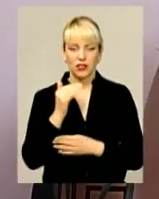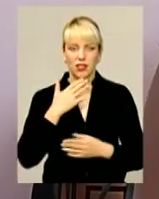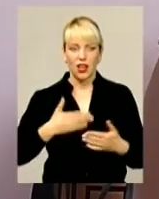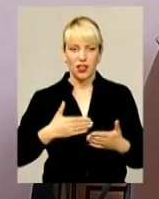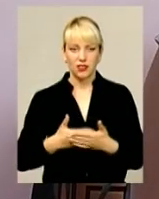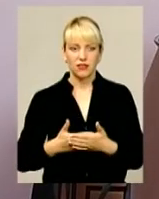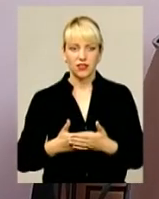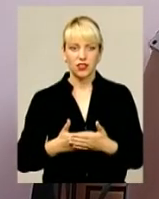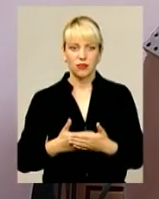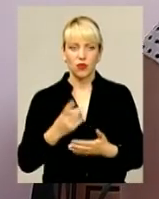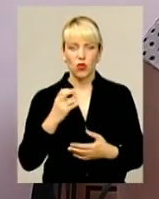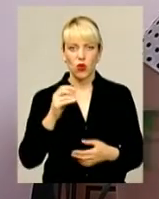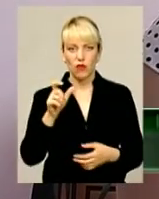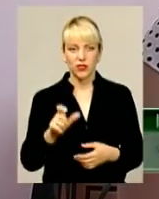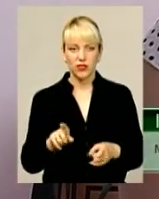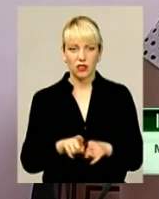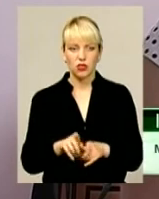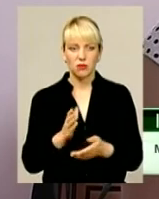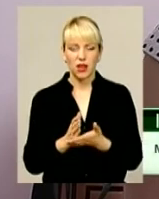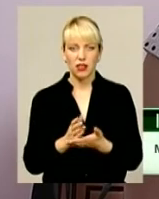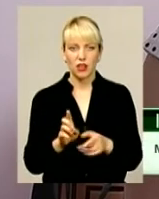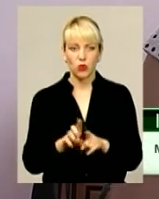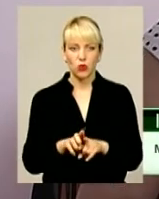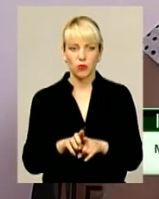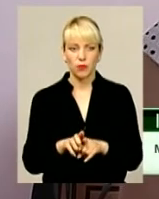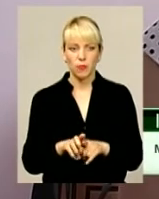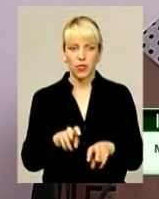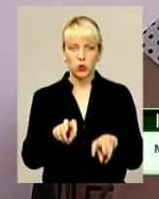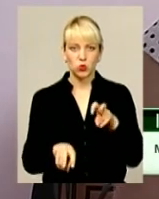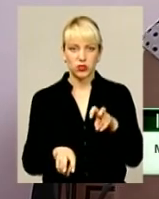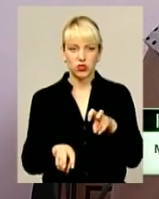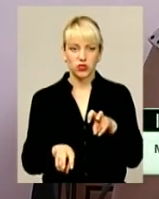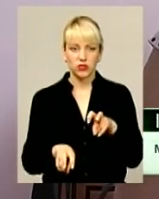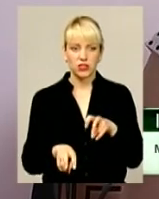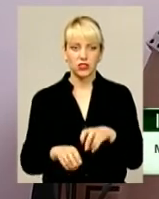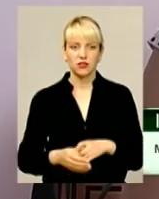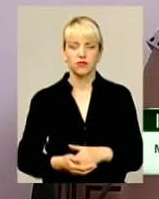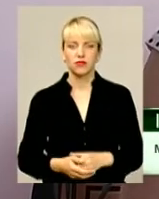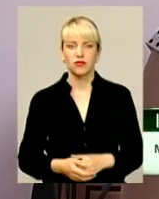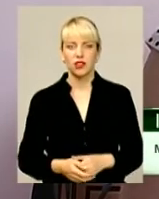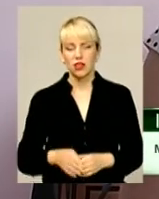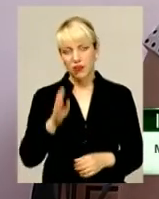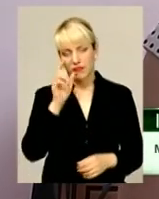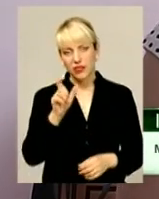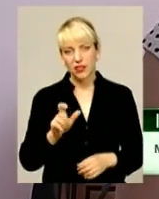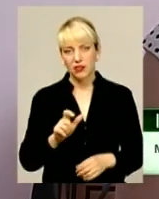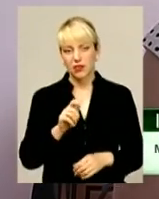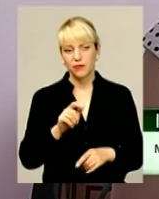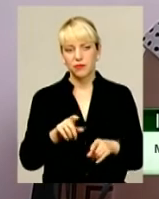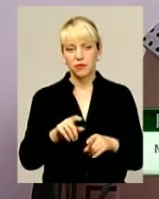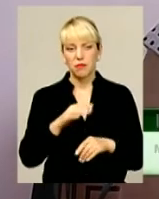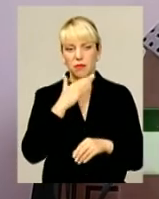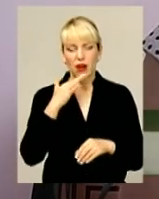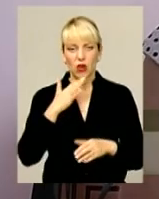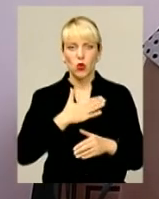активна, але він також має таку усідчивость, якщо по-російськи. Він багато дуже